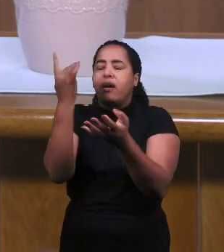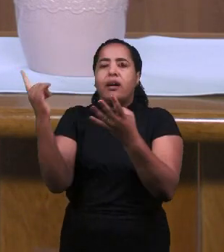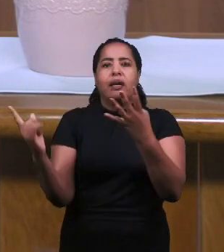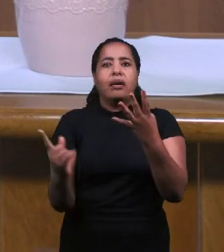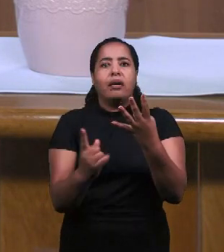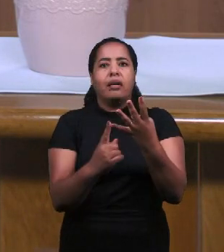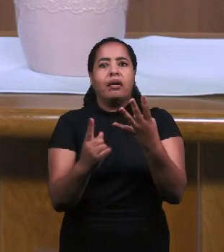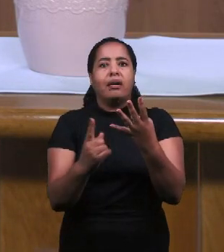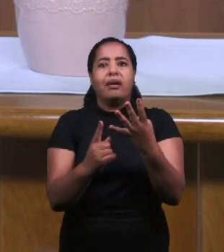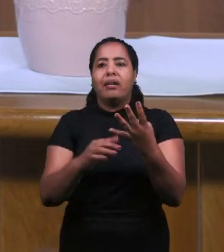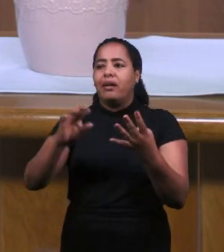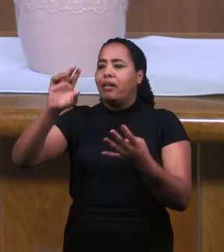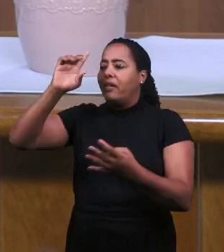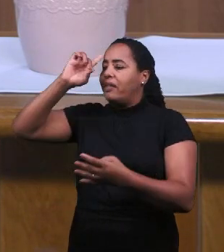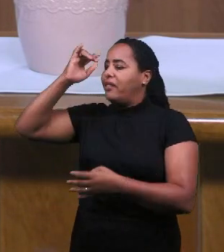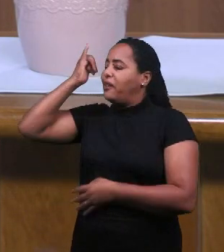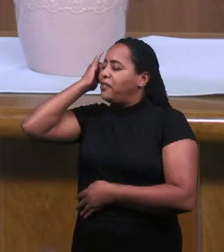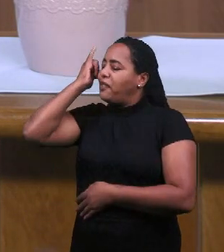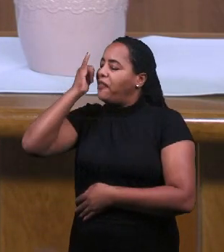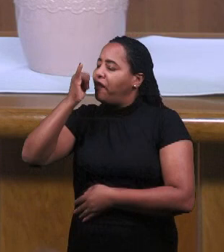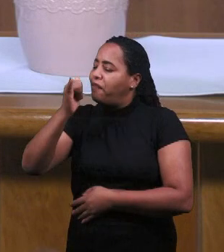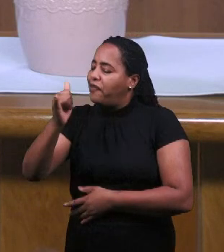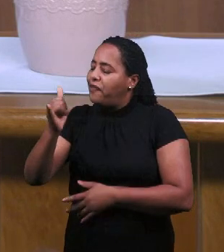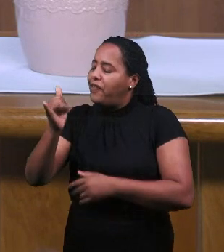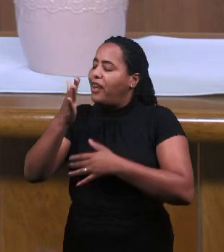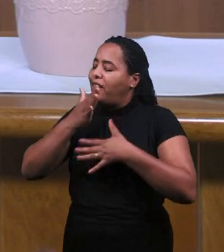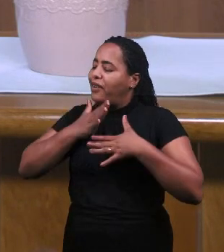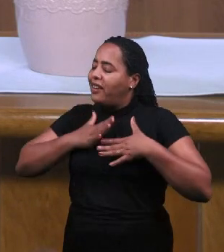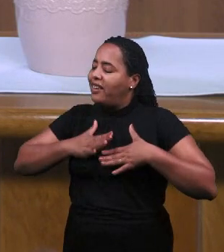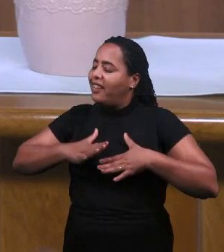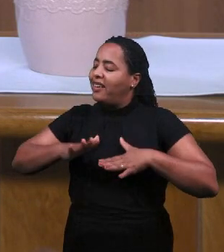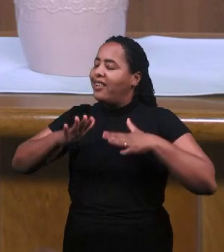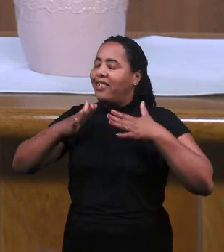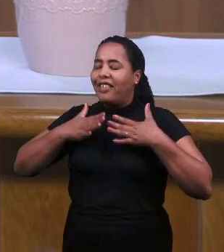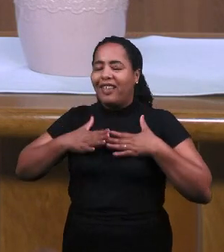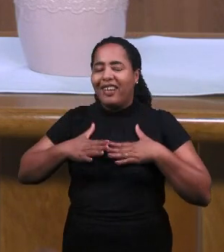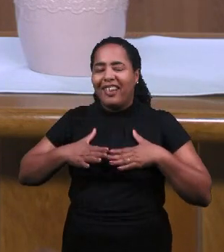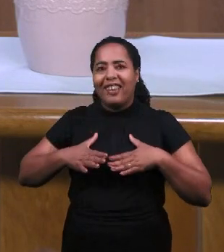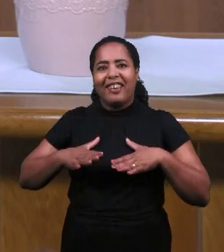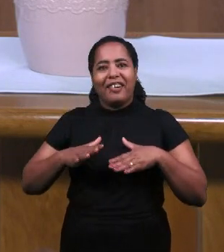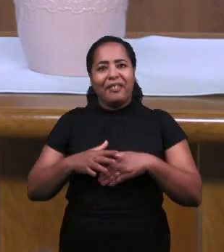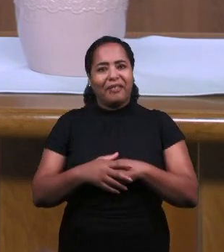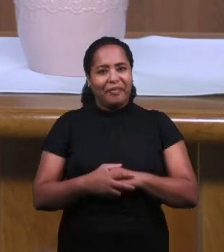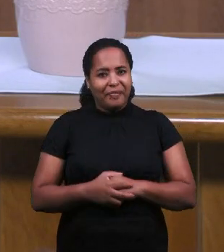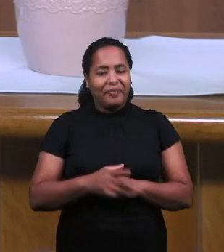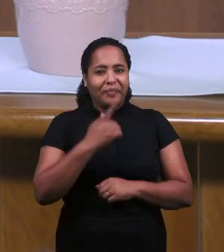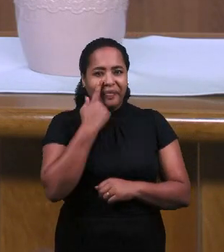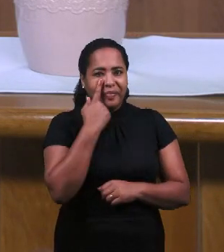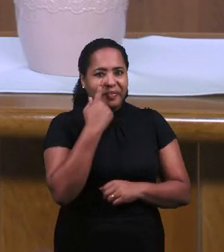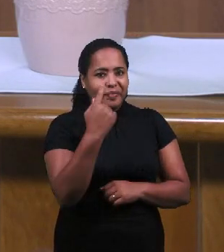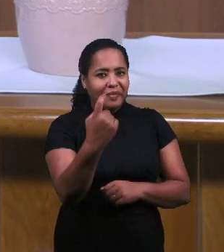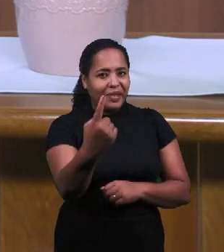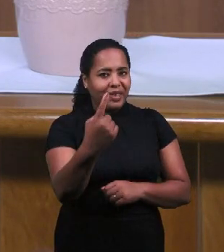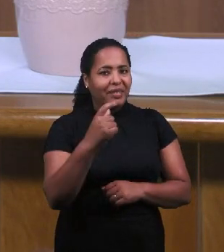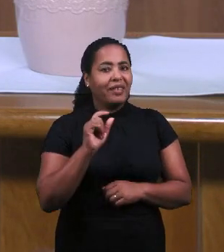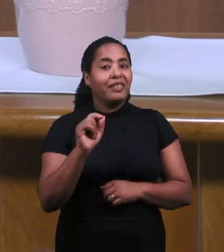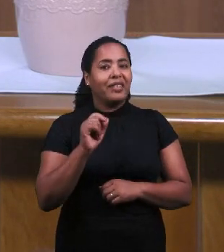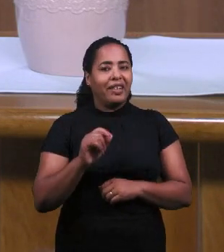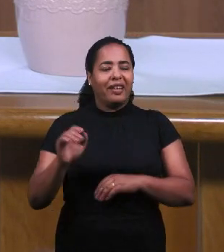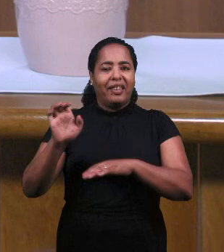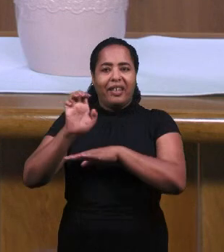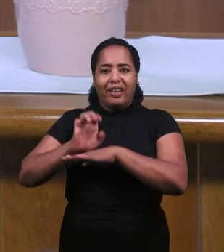И Потом Бог Проговорил К Нему В Дующем Ветер К